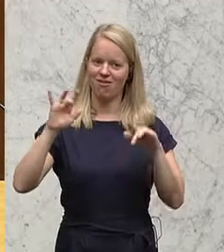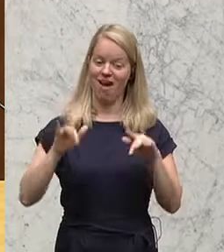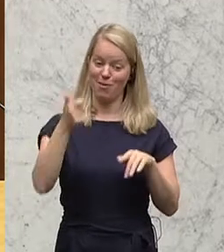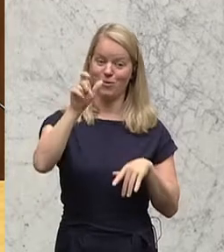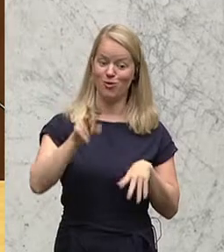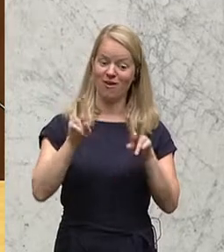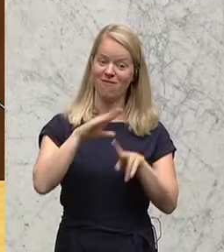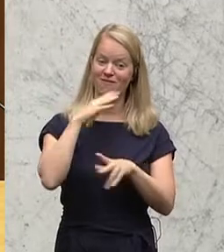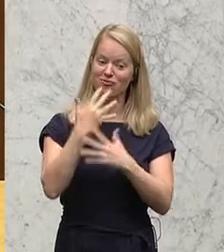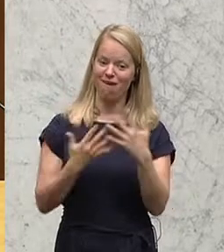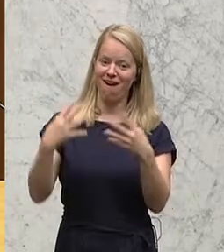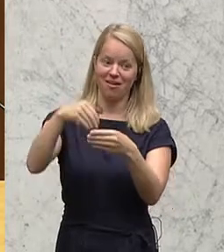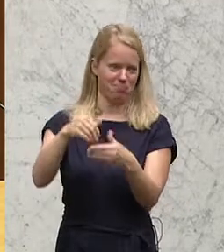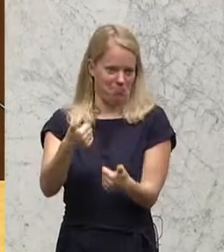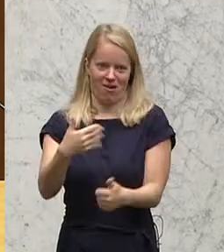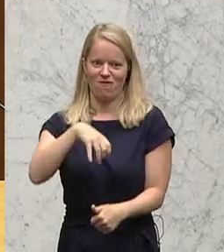Startvorteil.